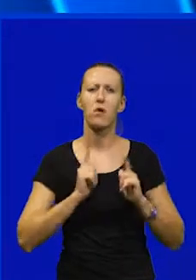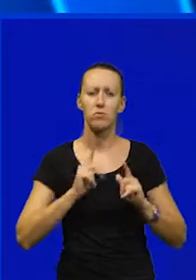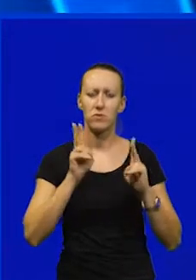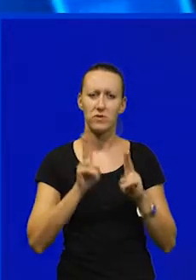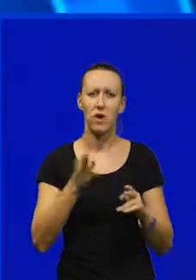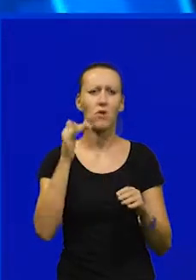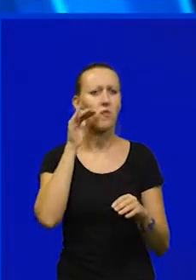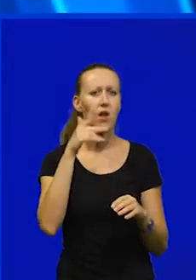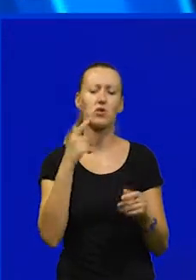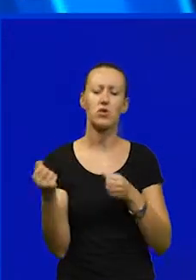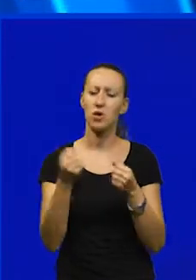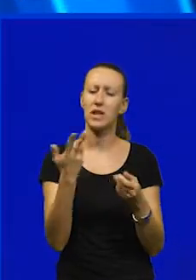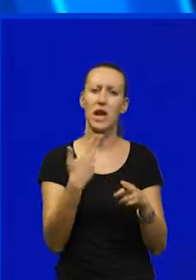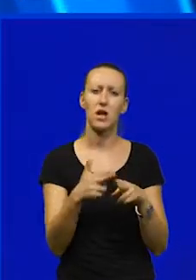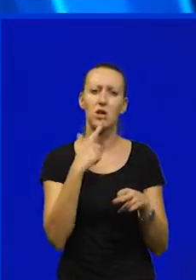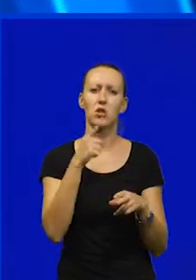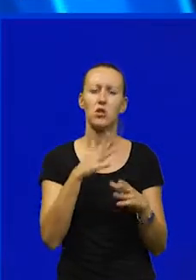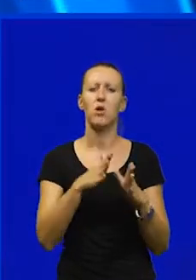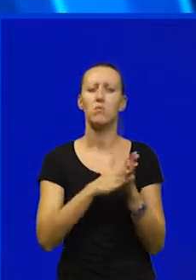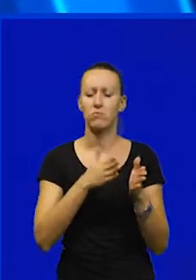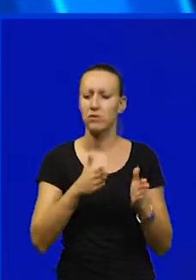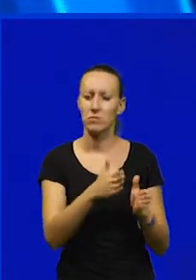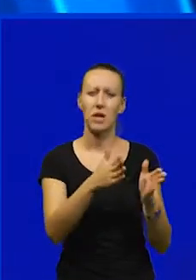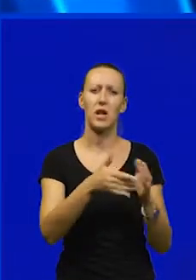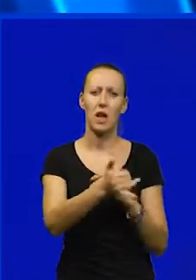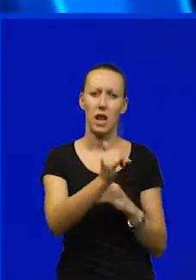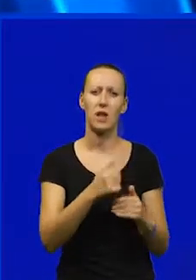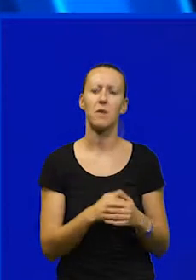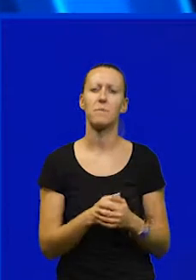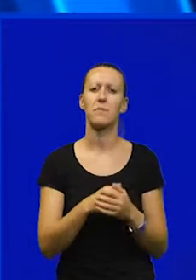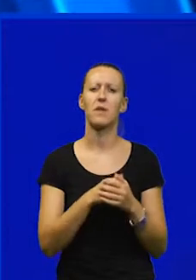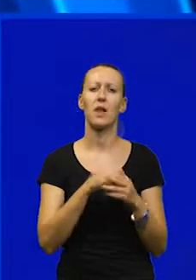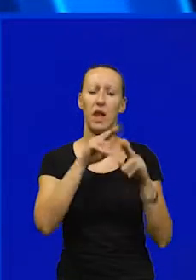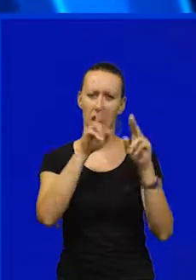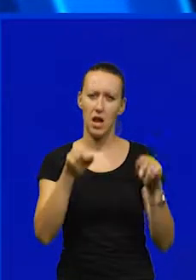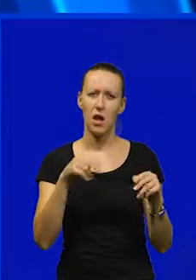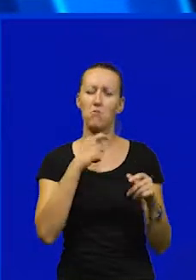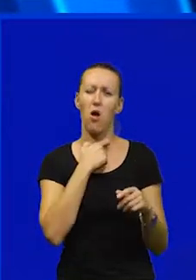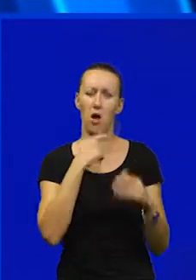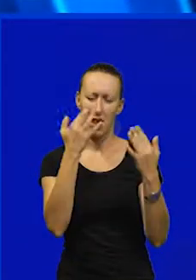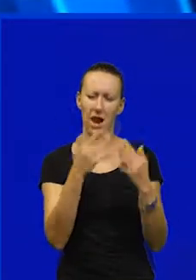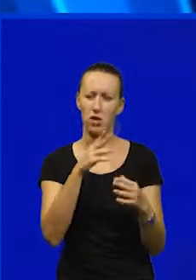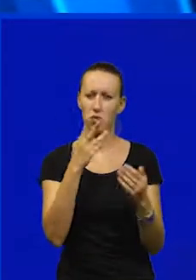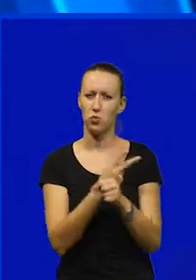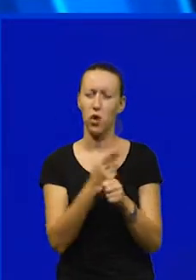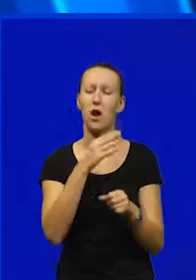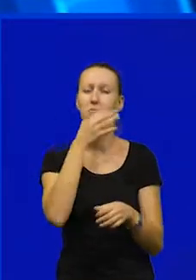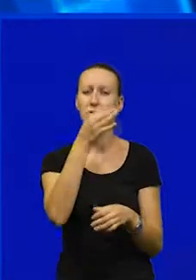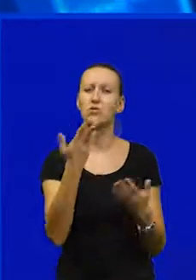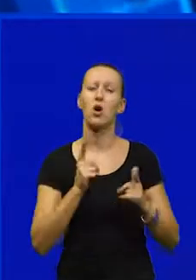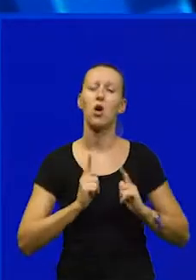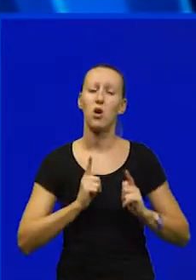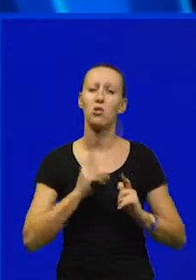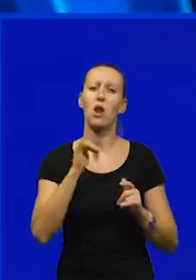stvarno od vlade da će donijes neka rješenja i da će to krenut u dobrom smjeru. S obzirom da je račun uljanika blokiran na novinarski upit, što